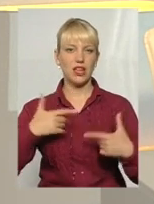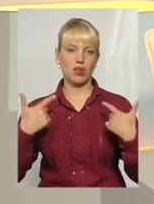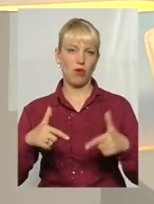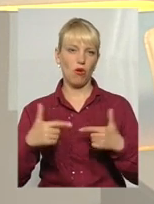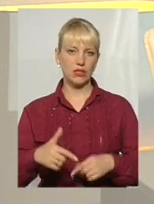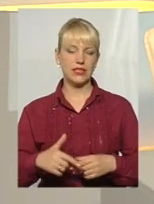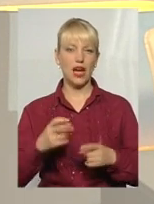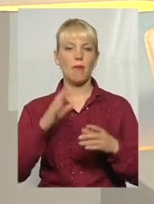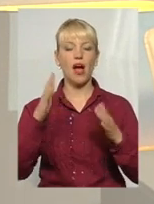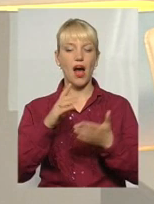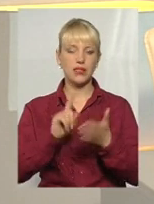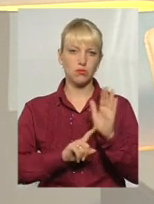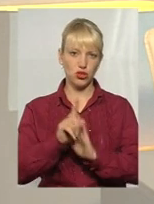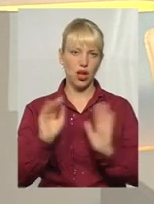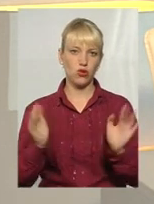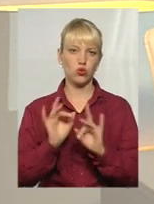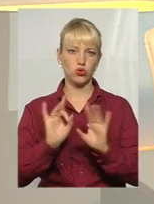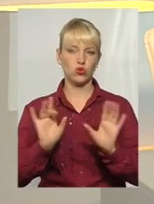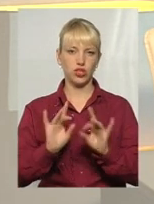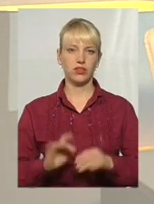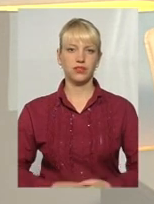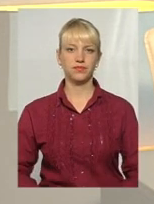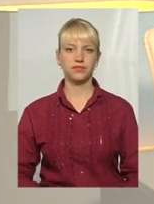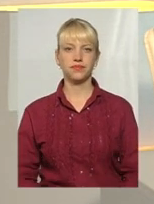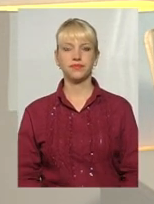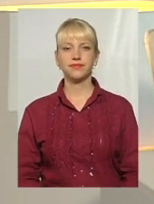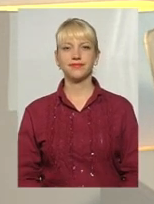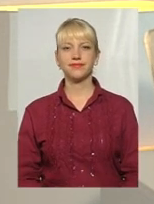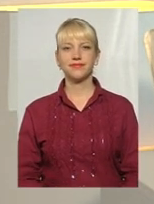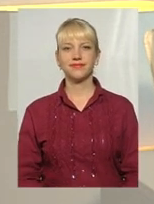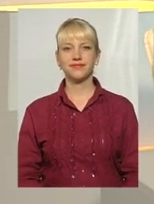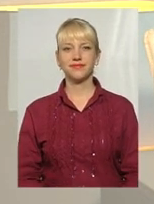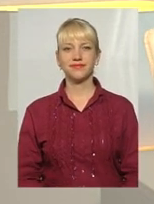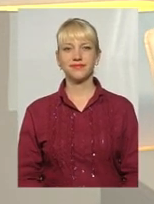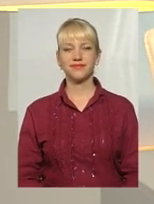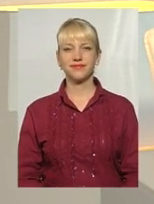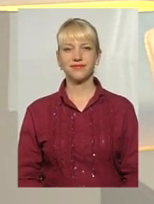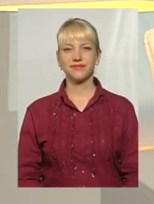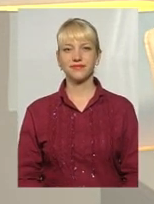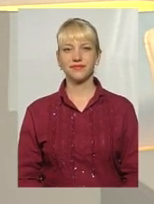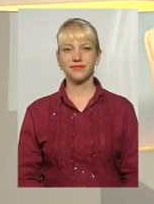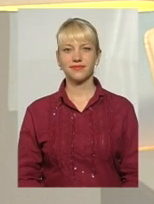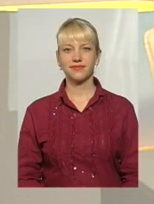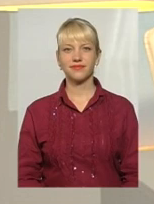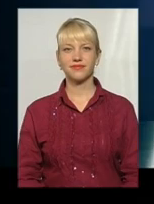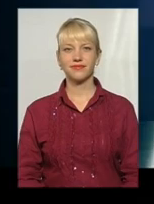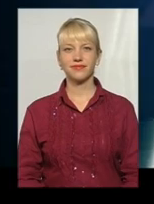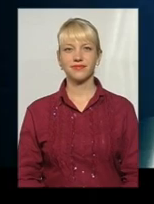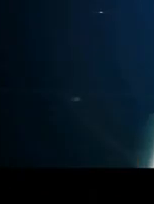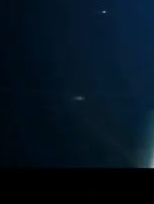короткий коментар від Міністерства охорони здоров'я. Далі представляю гостей і розпочинаємо дискусію у цій студії.